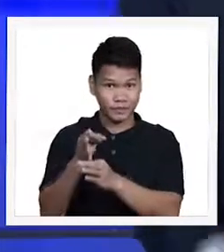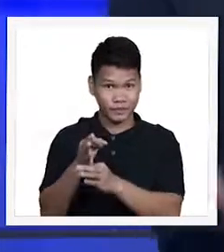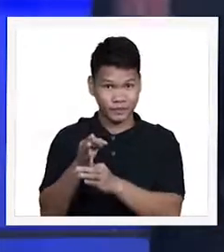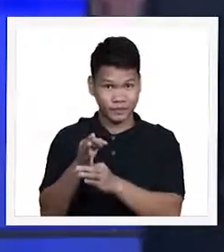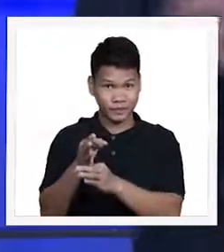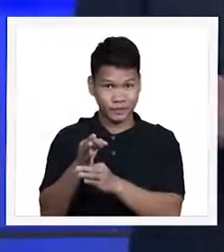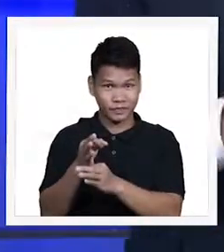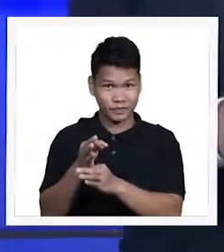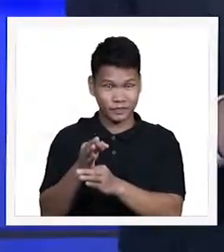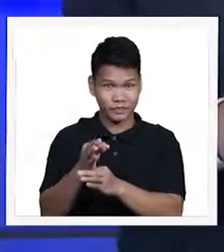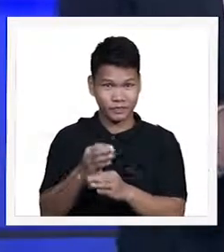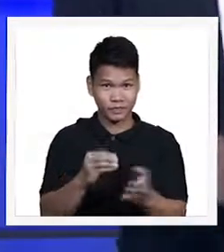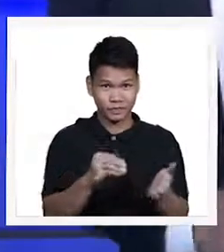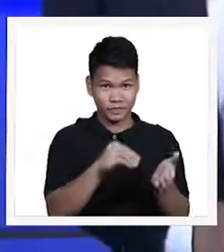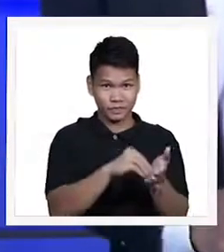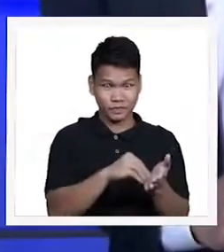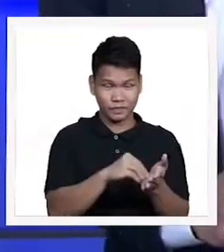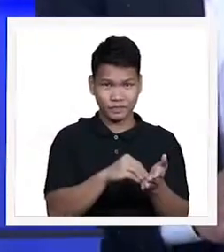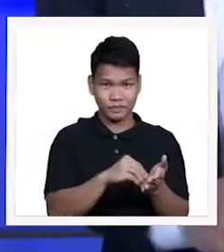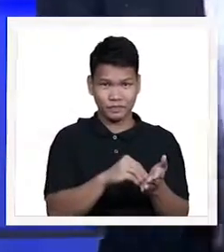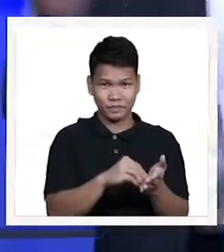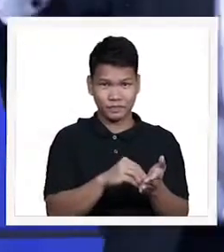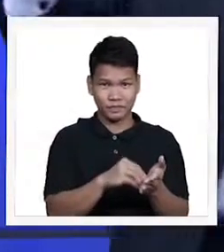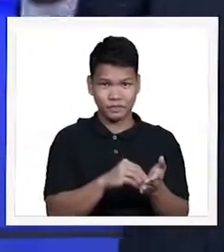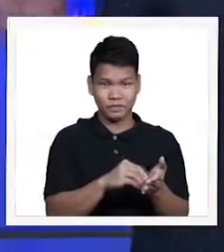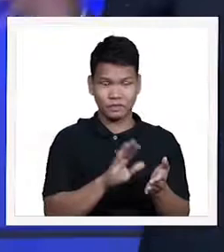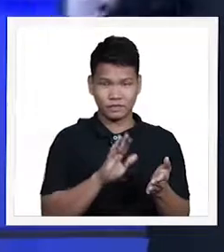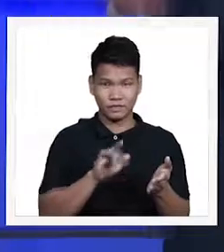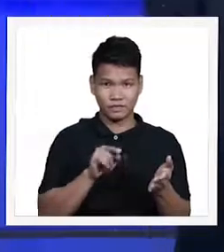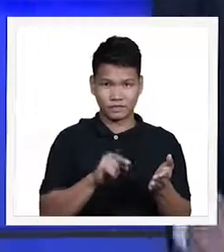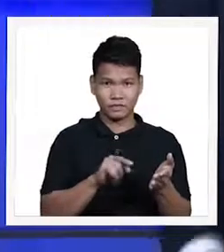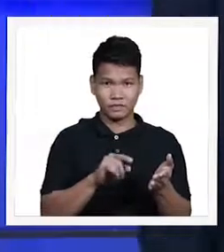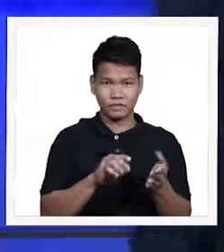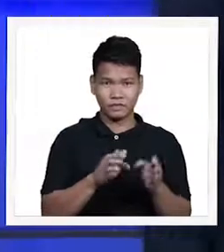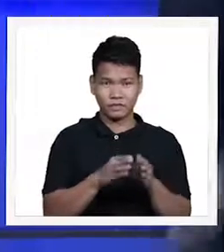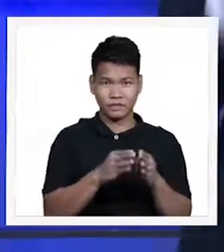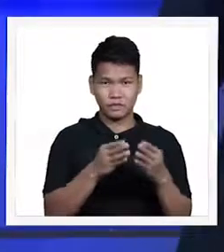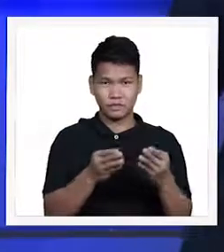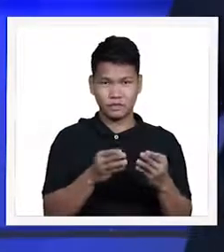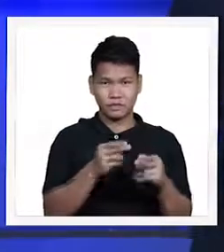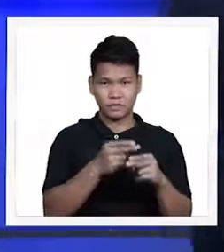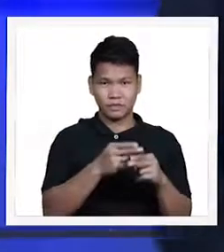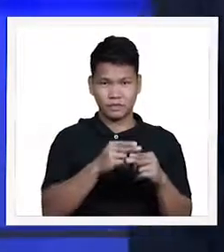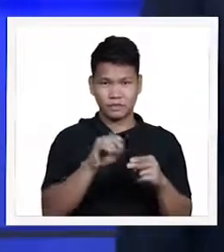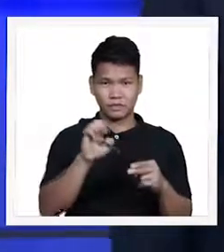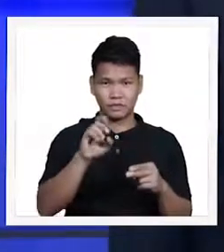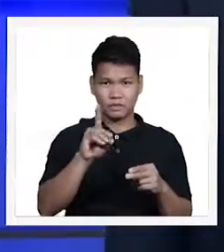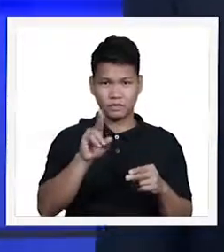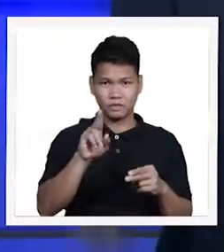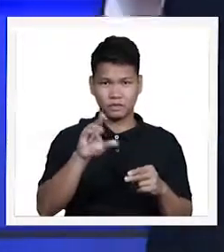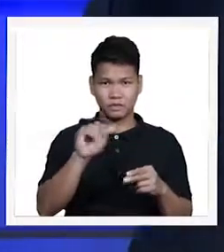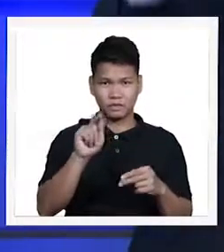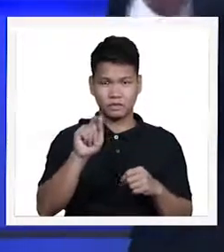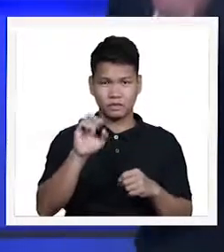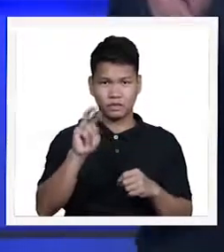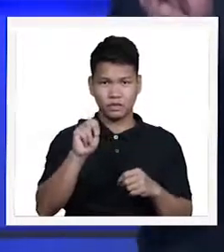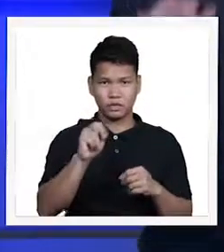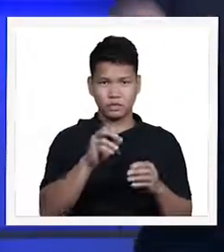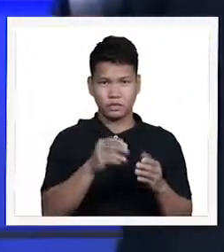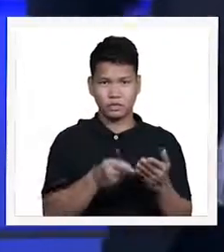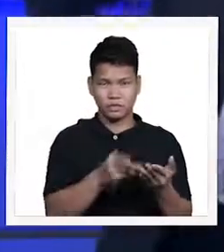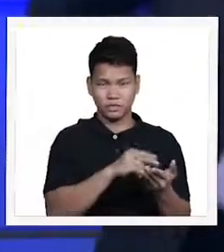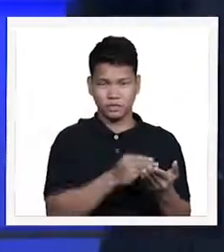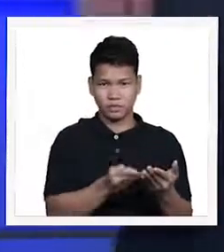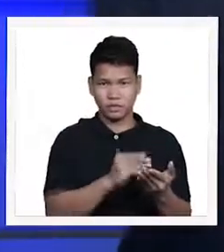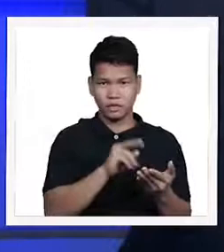according to one writer sa kanyang libro na education page 253, ang sabi po